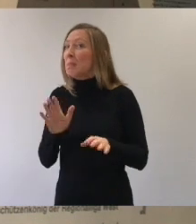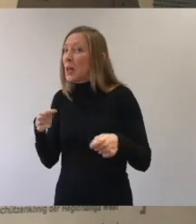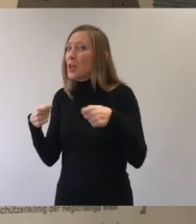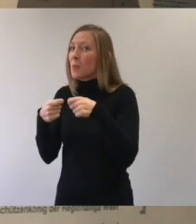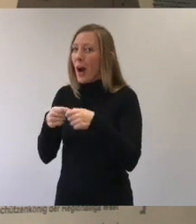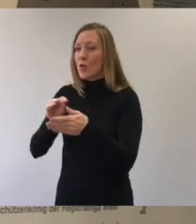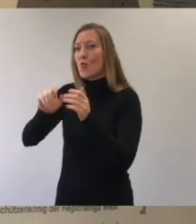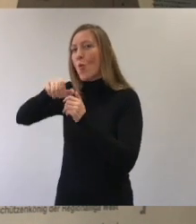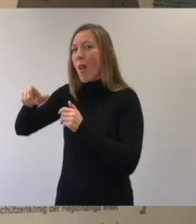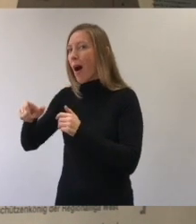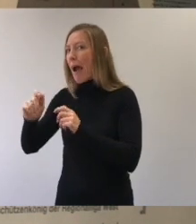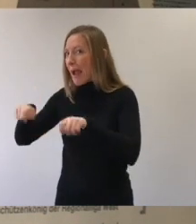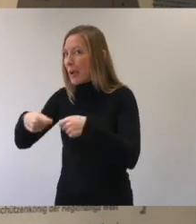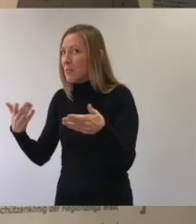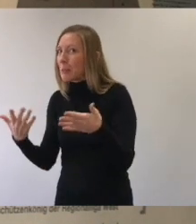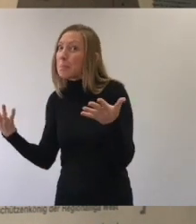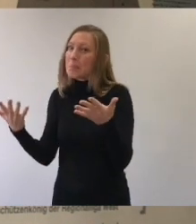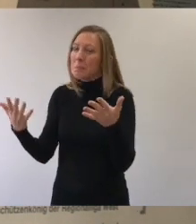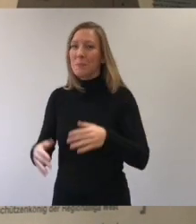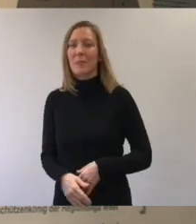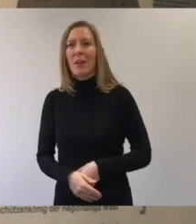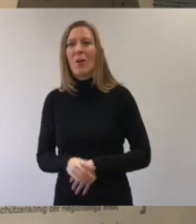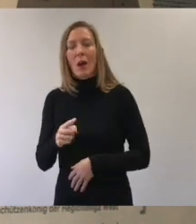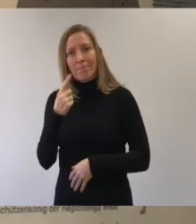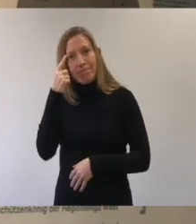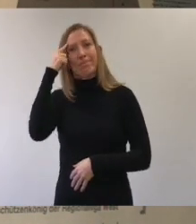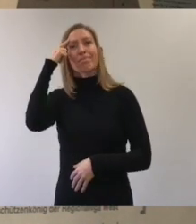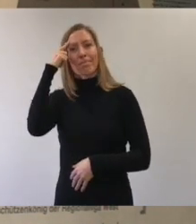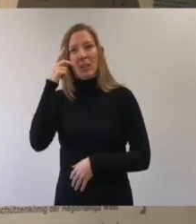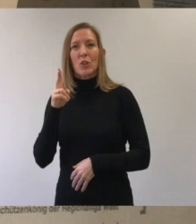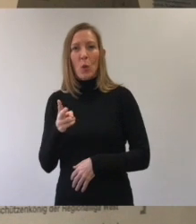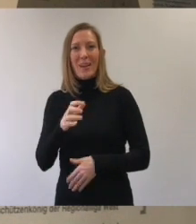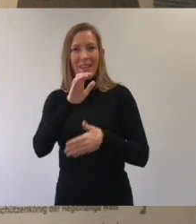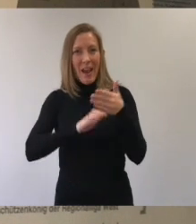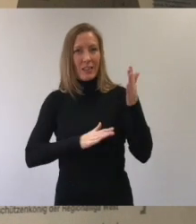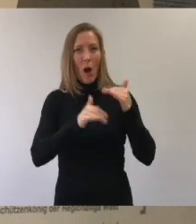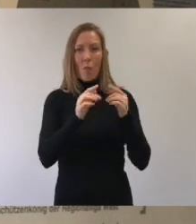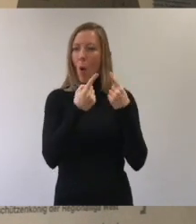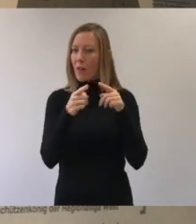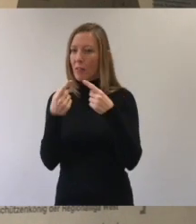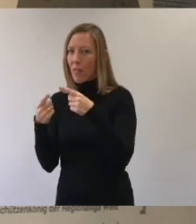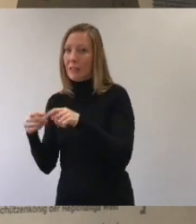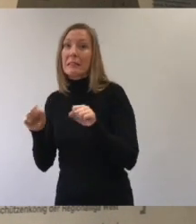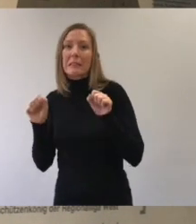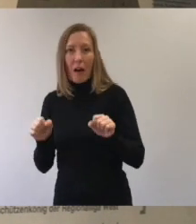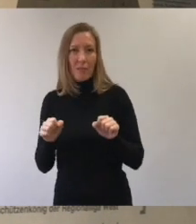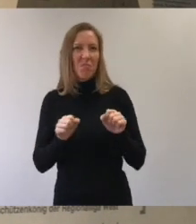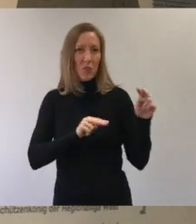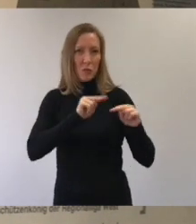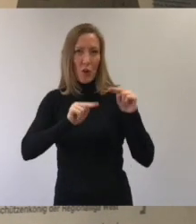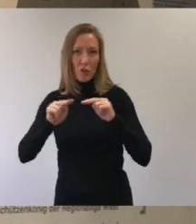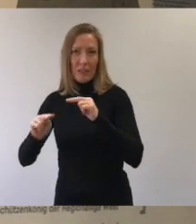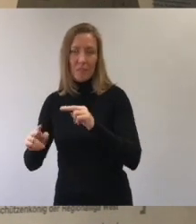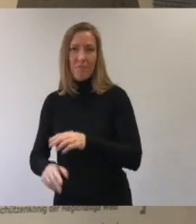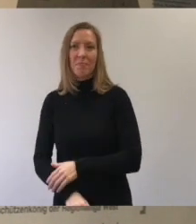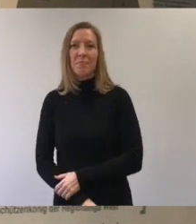schwer verständlich. Ich bin mal gespannt, was bei den Schülern so rauskommt. Und da ist mir erst mal wieder bewusst geworden, wie Texte doch unterschiedlich aufgebaut sein